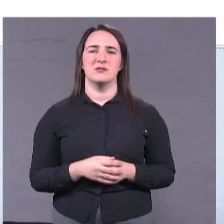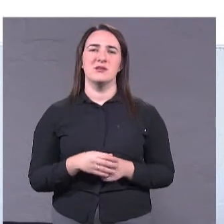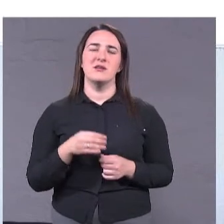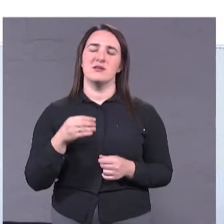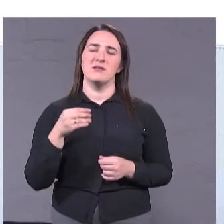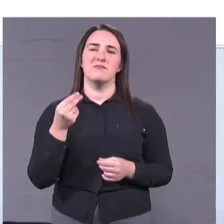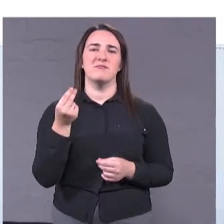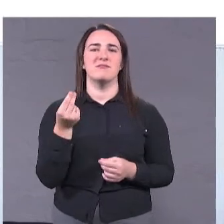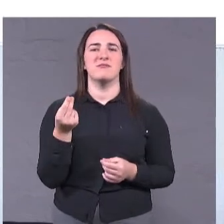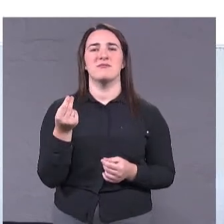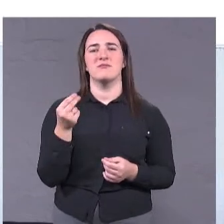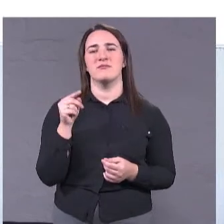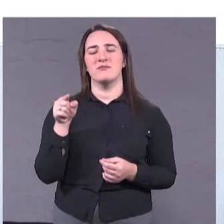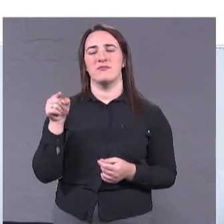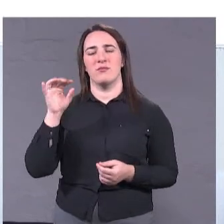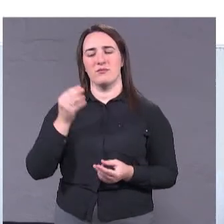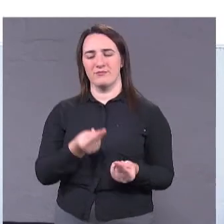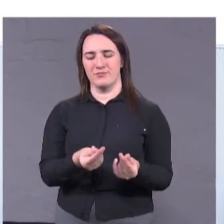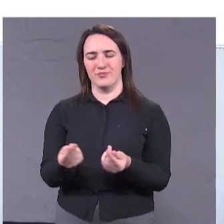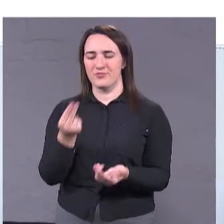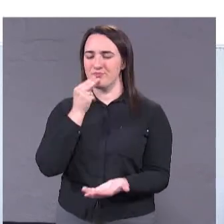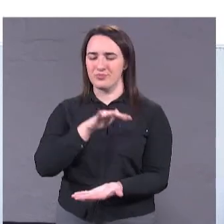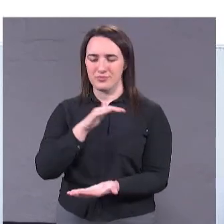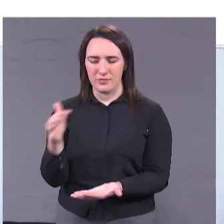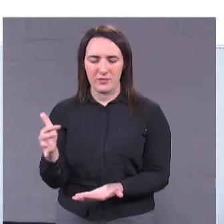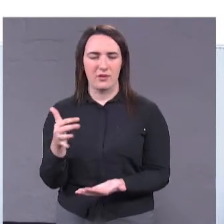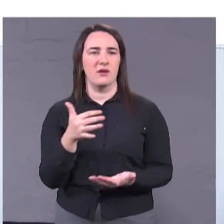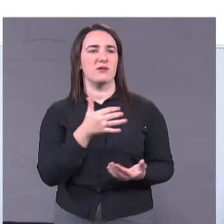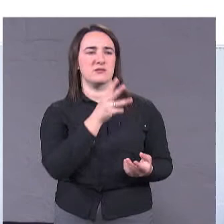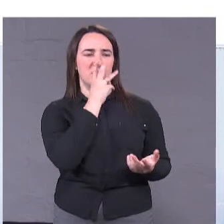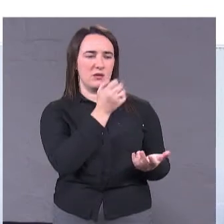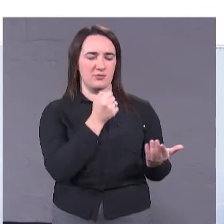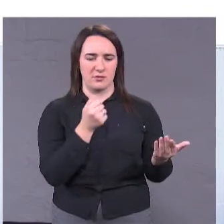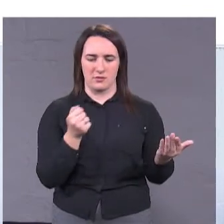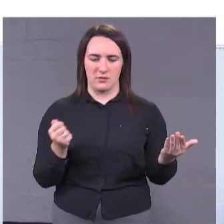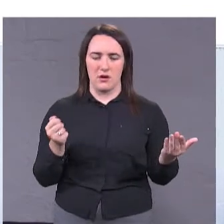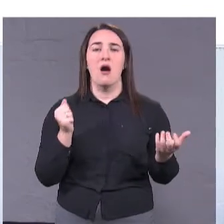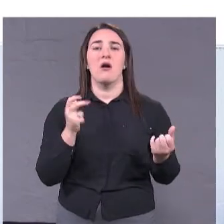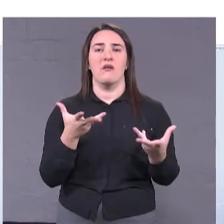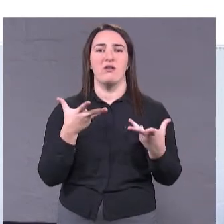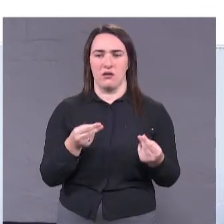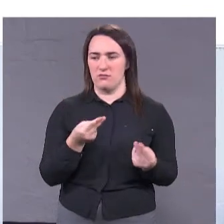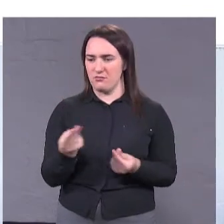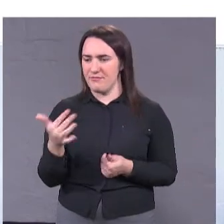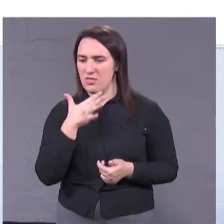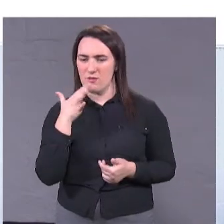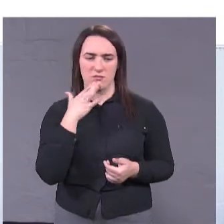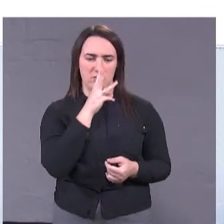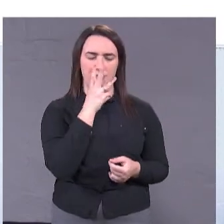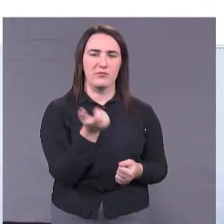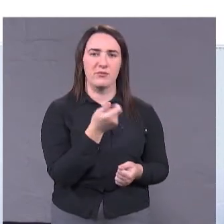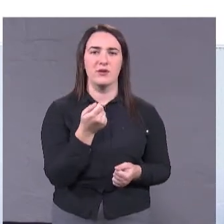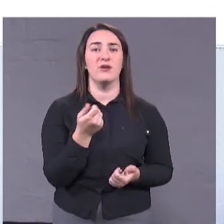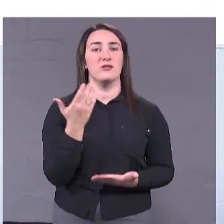потребительськими корзинами і доходами людей. Казалось бы, а як можна на це повлиять? Да, дуже просто. Якщо город сьогодні